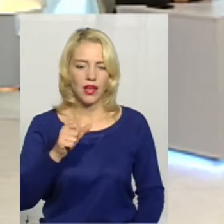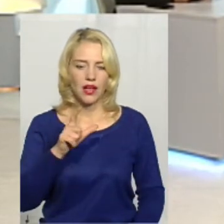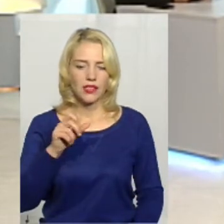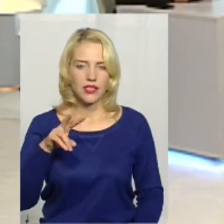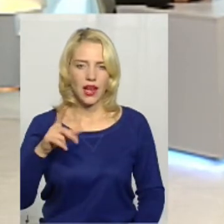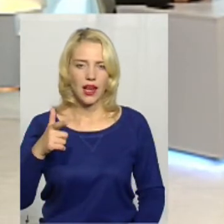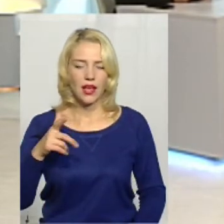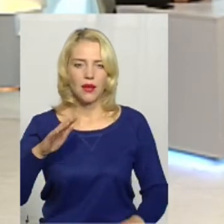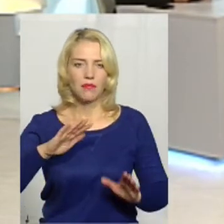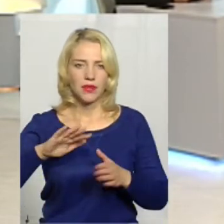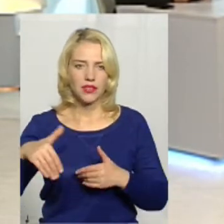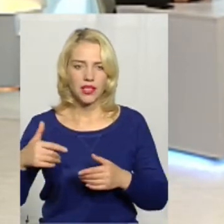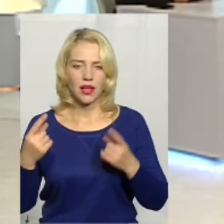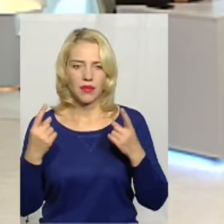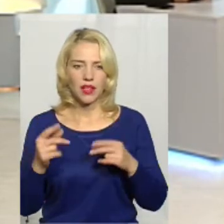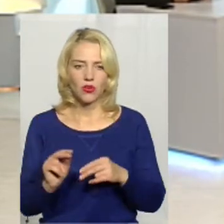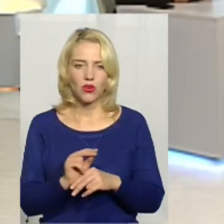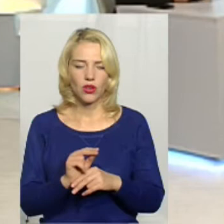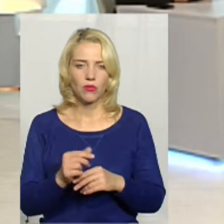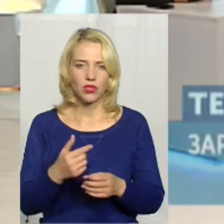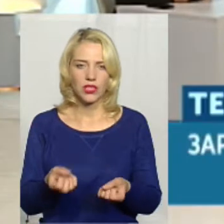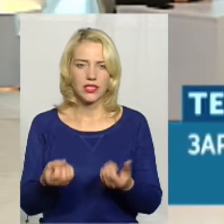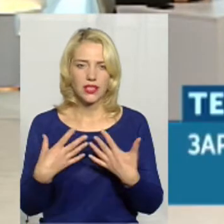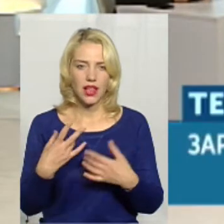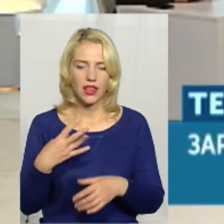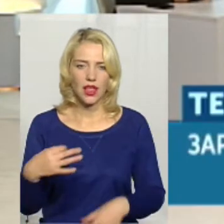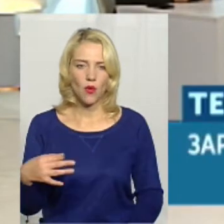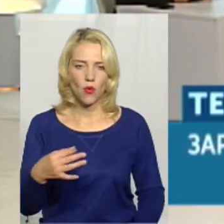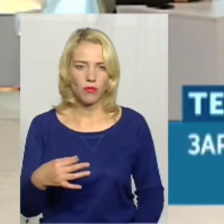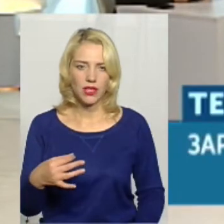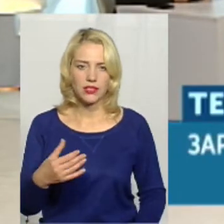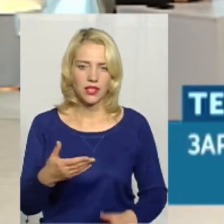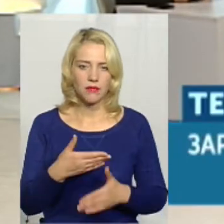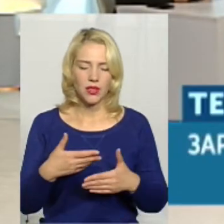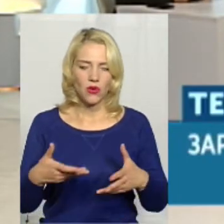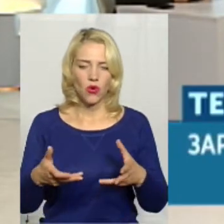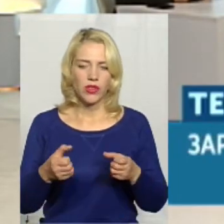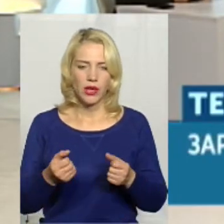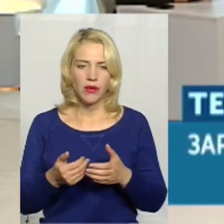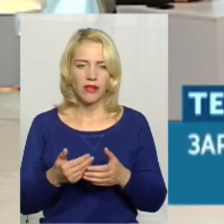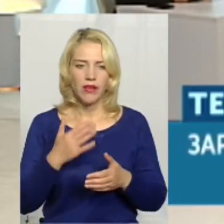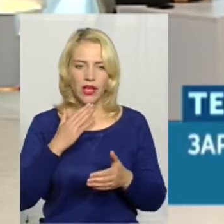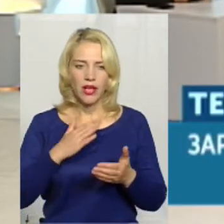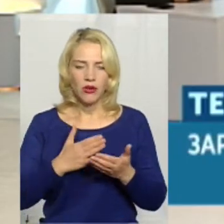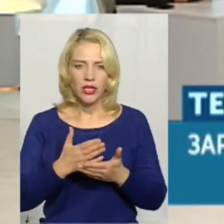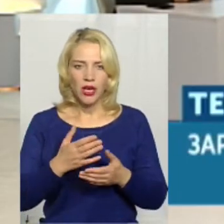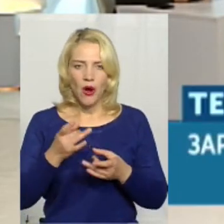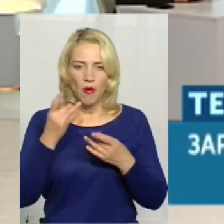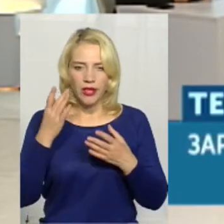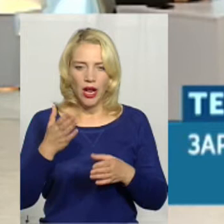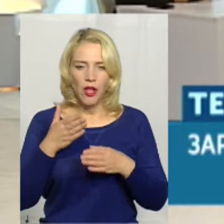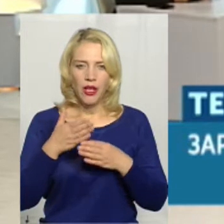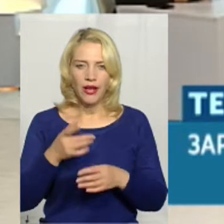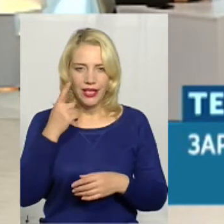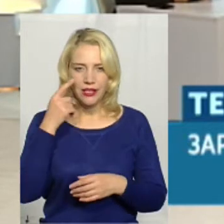капітального ремонту роздали на область. Ми отримали в якості гуманітарної допомоги від